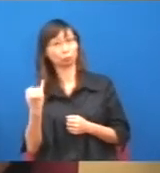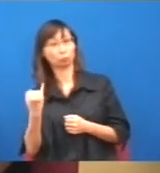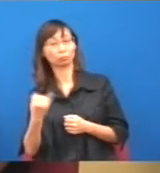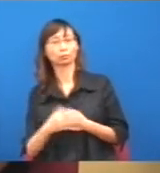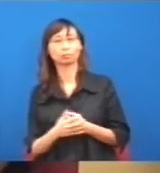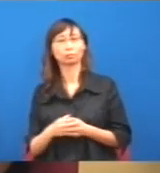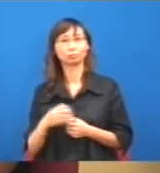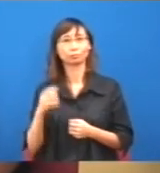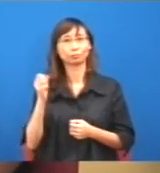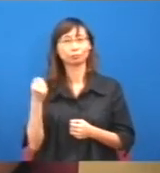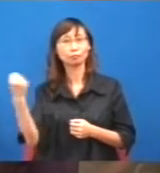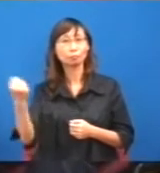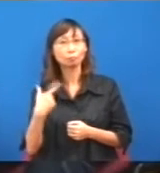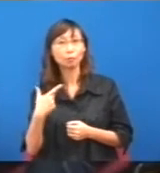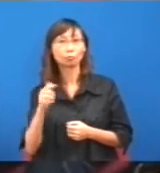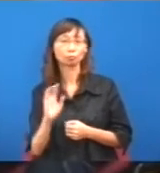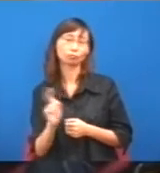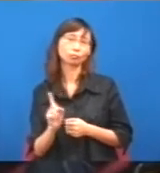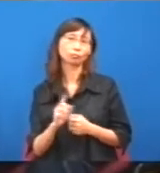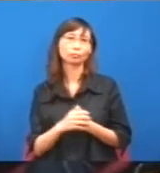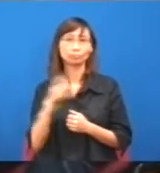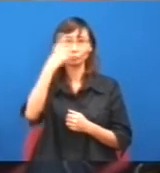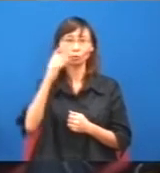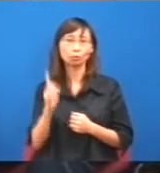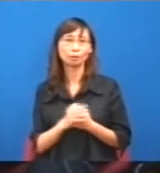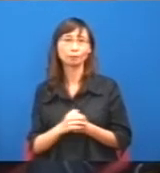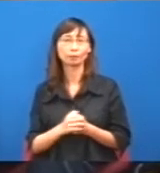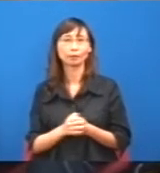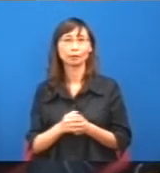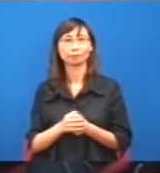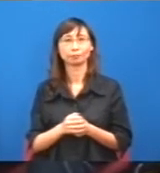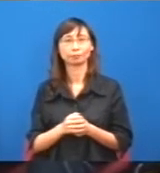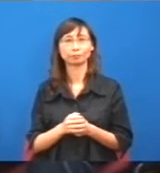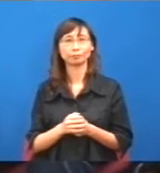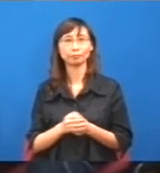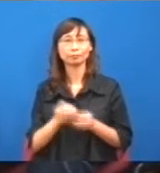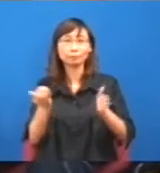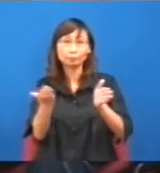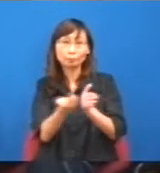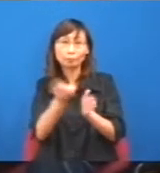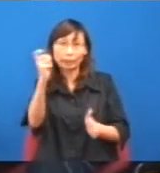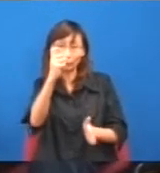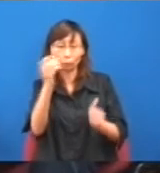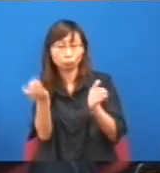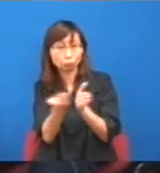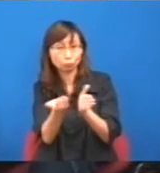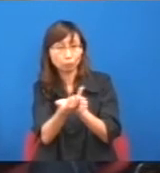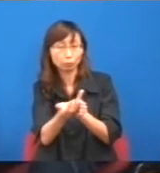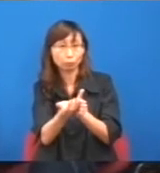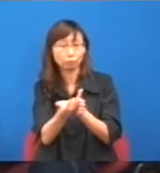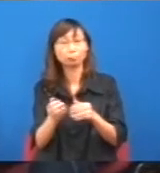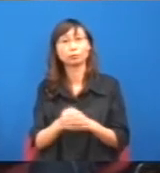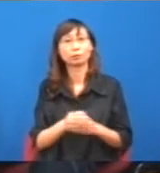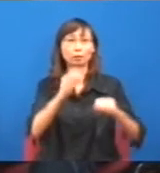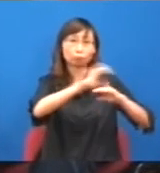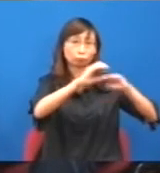其實搞入聯碼頭,就是民建聯的政績工程,即是營造工程,到底當日為何民建聯又